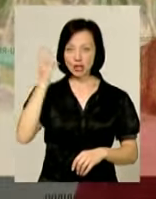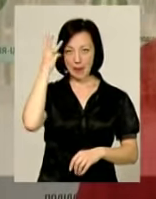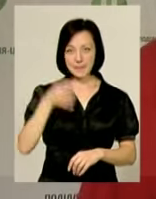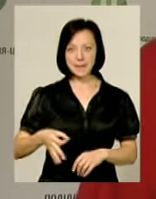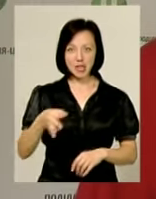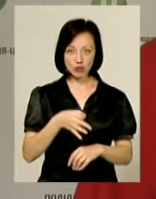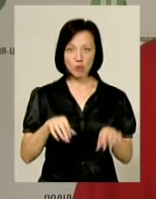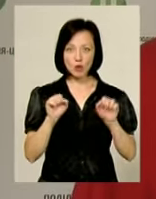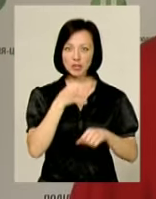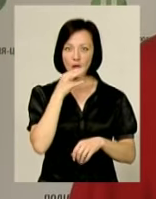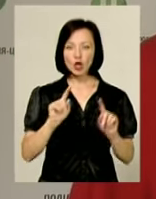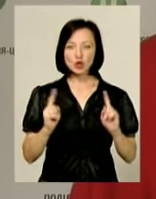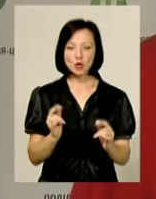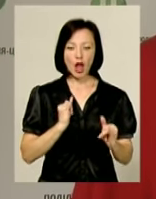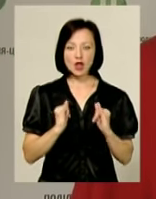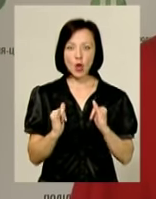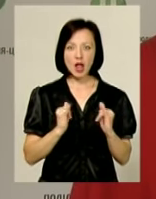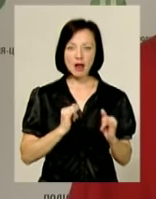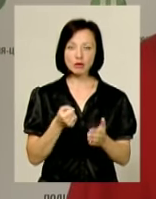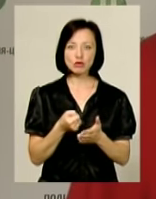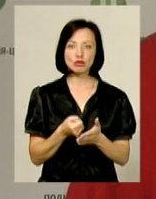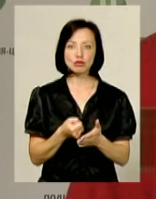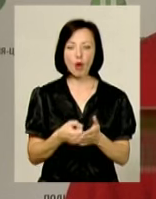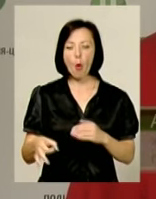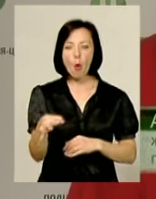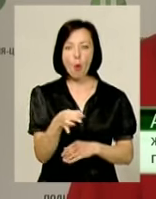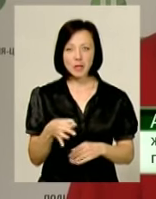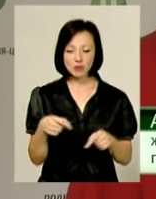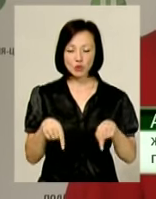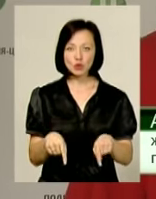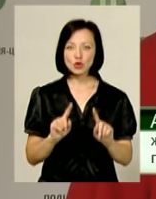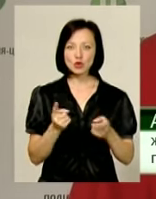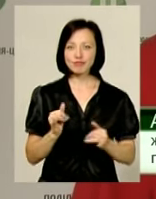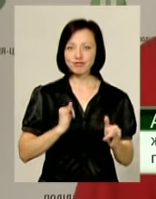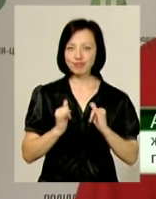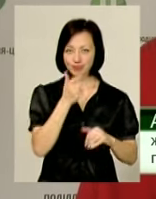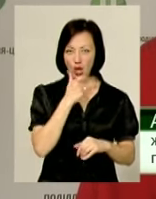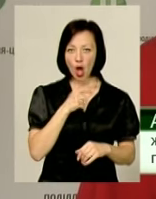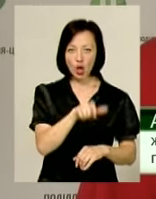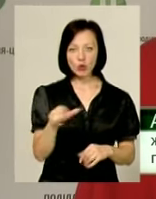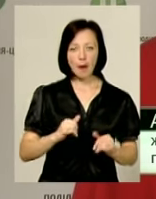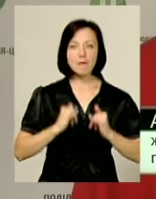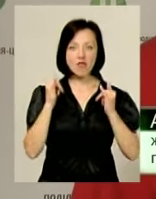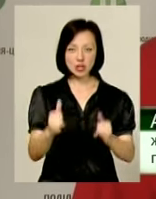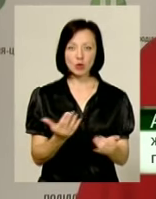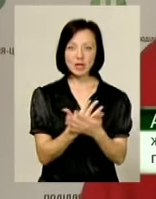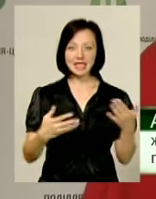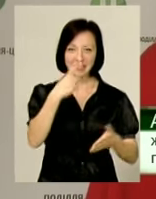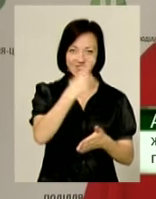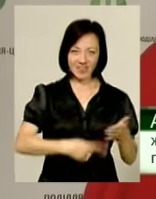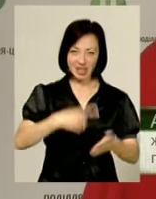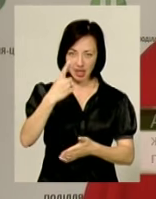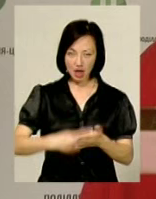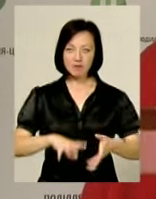можемо сказати, що вона дуже толерантна область. Тут дуже толерантні люди, які поважають різні віри. І